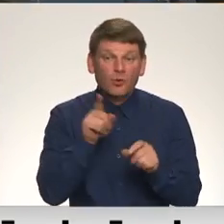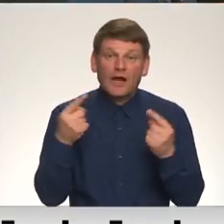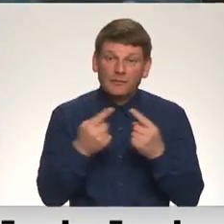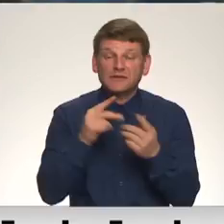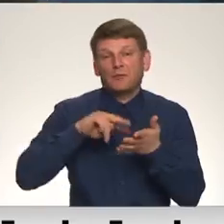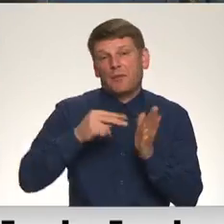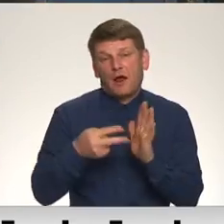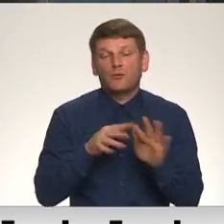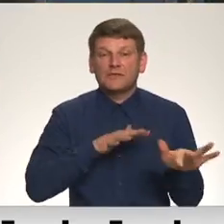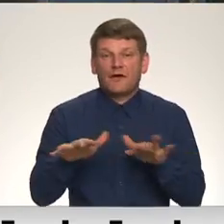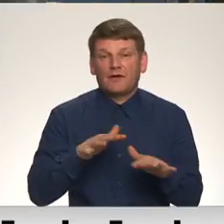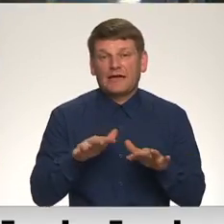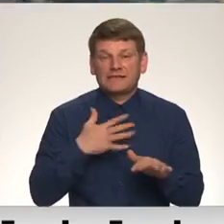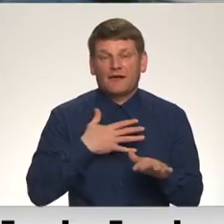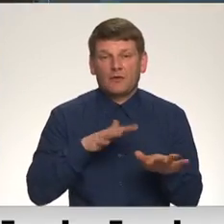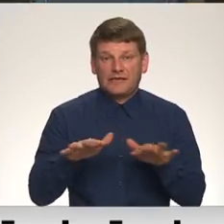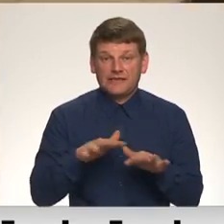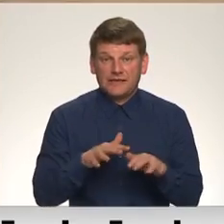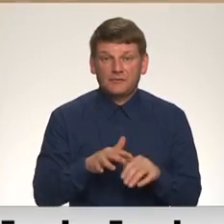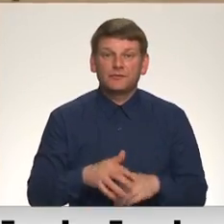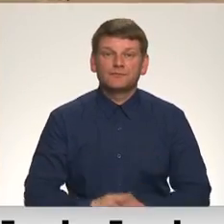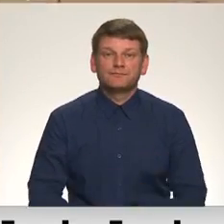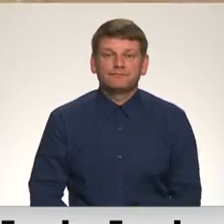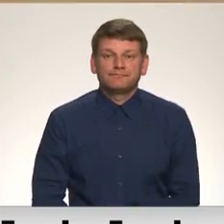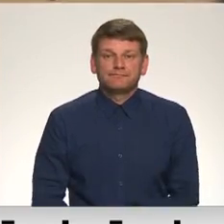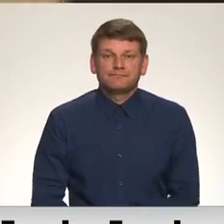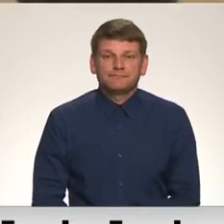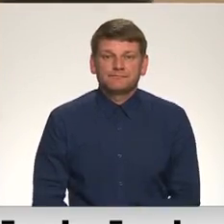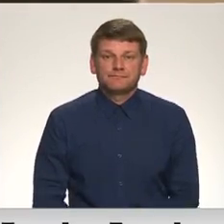plānot savu rīcību. Zendozo Balodolovs Perševic, Latvijas televīzija.